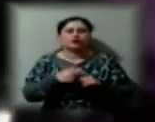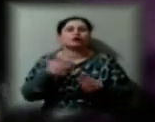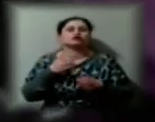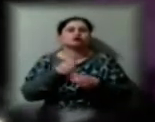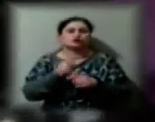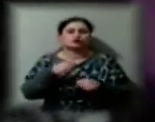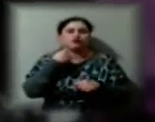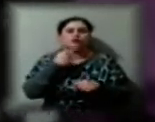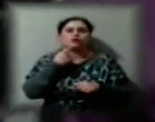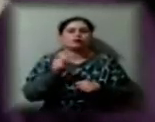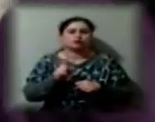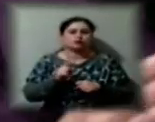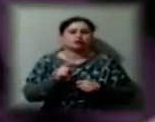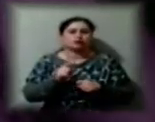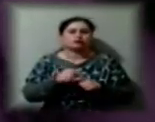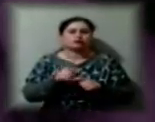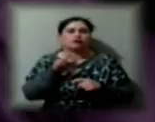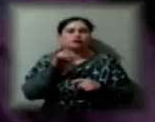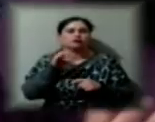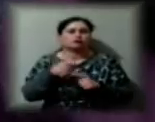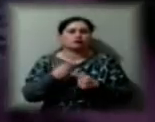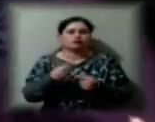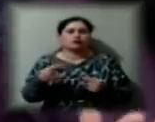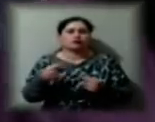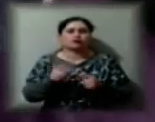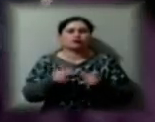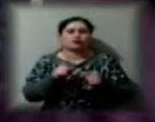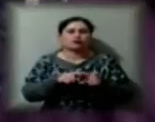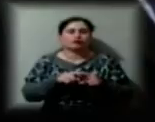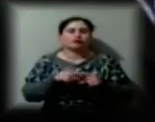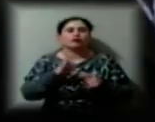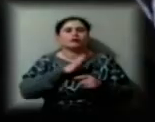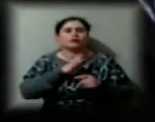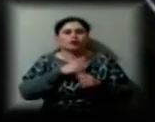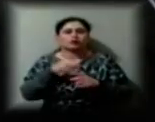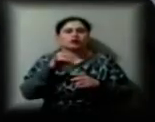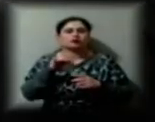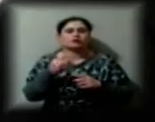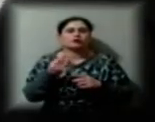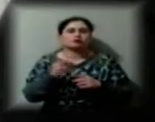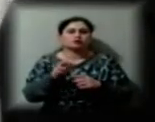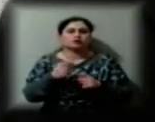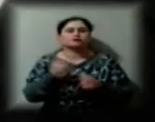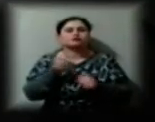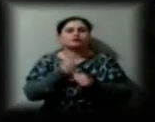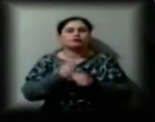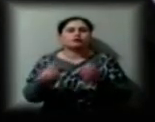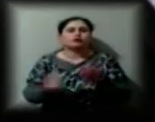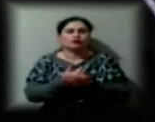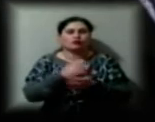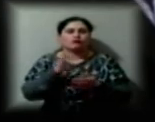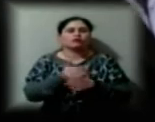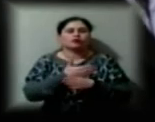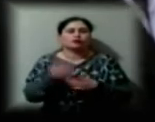контенту і більше? Так, це відбувається трансформація. Створюються зараз нові відділи, які будуть